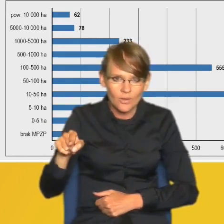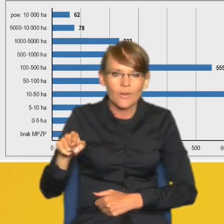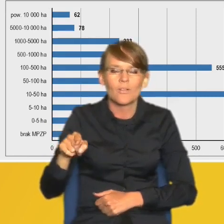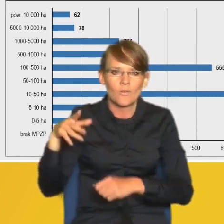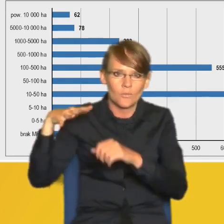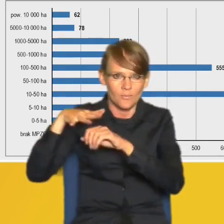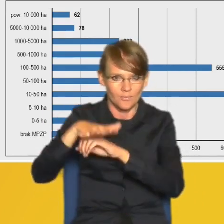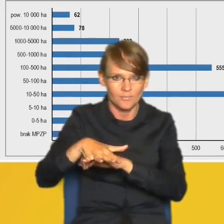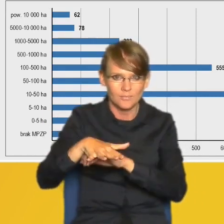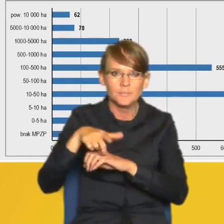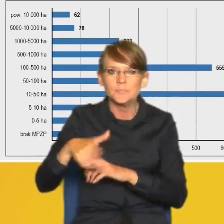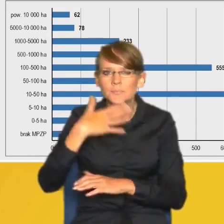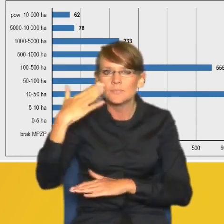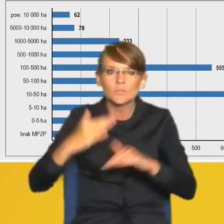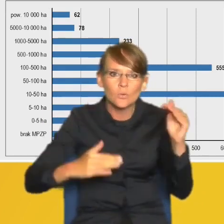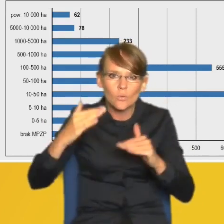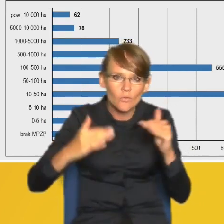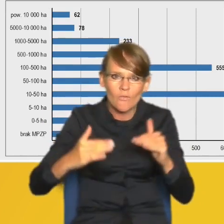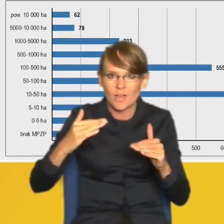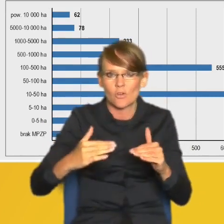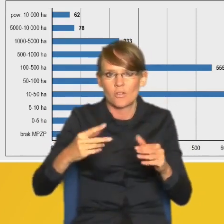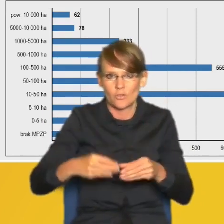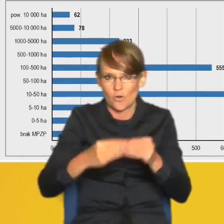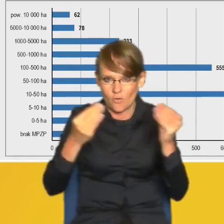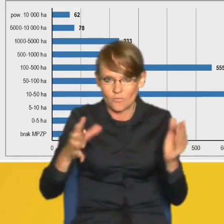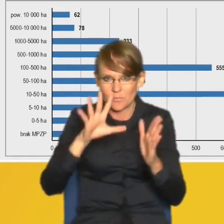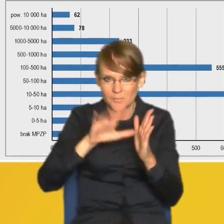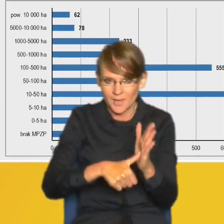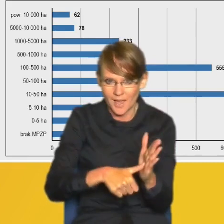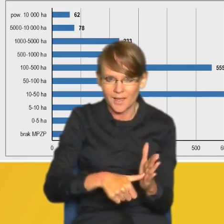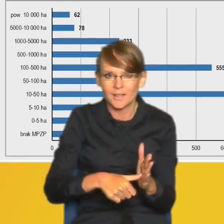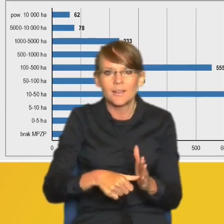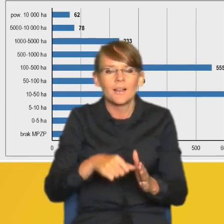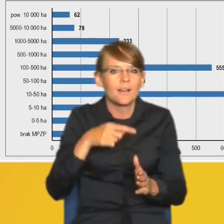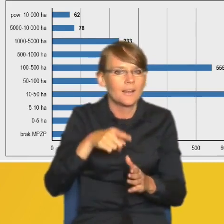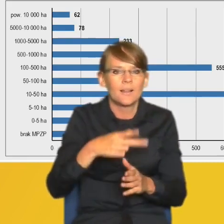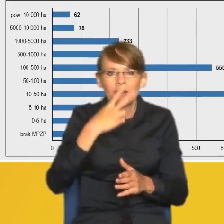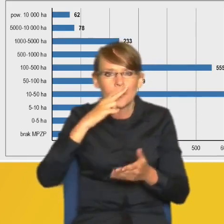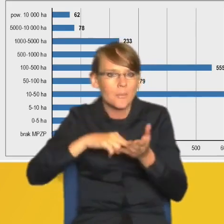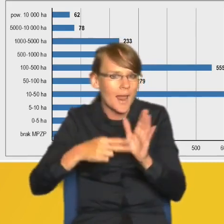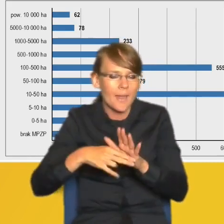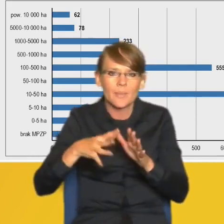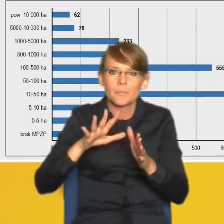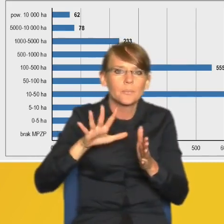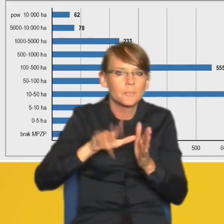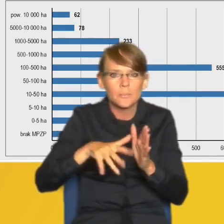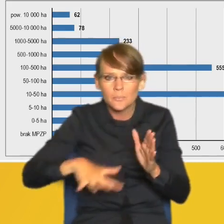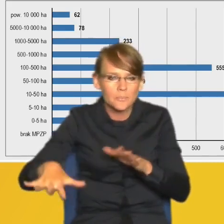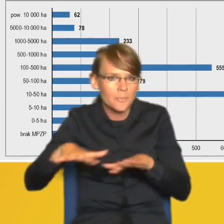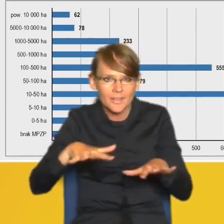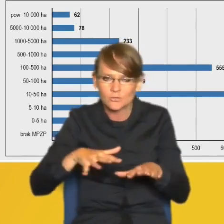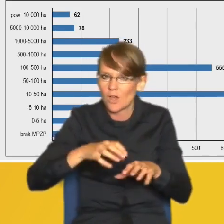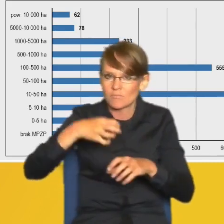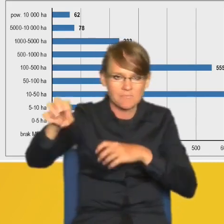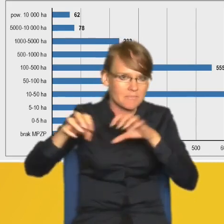ten model niezrównoważonej urbanizacji, to postępujące rozdrobnienie i rozproszenie planów miejscowych. Choć sama liczba